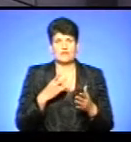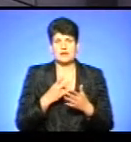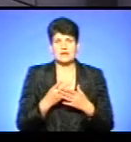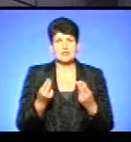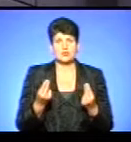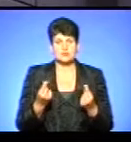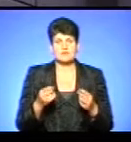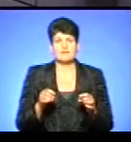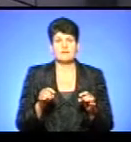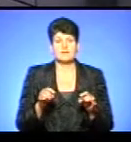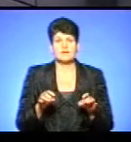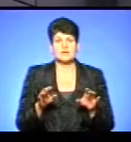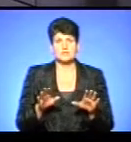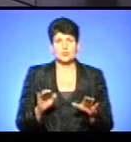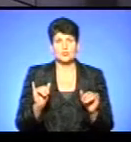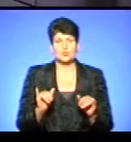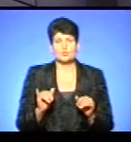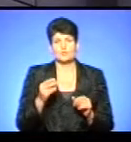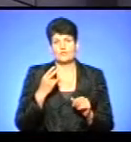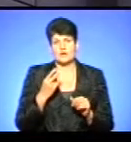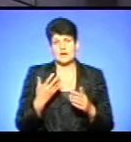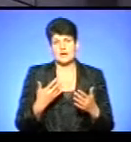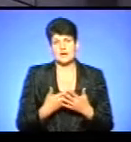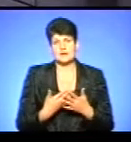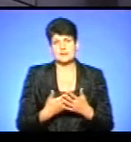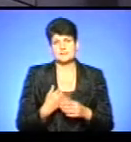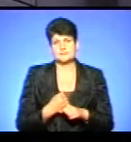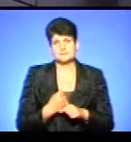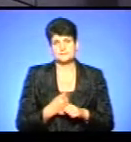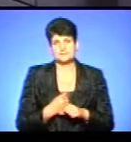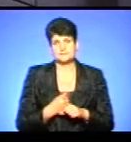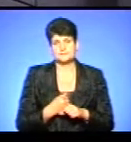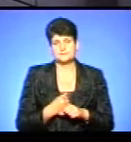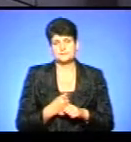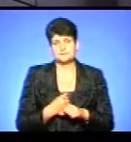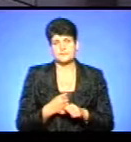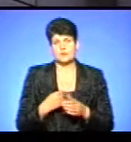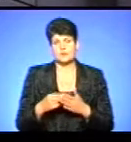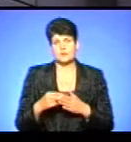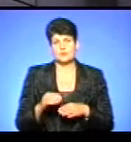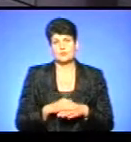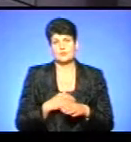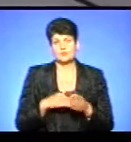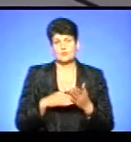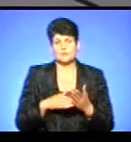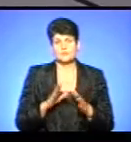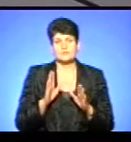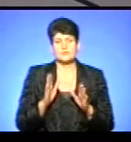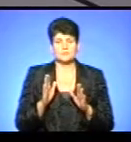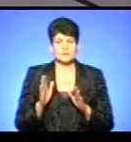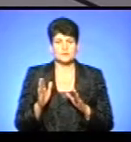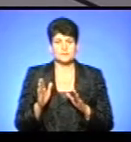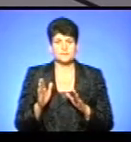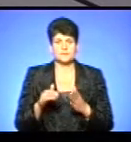коштів, вирішили, а в вигляді... За ці кошти придбавається гуманітарна допомога. Наприклад, ми будемо